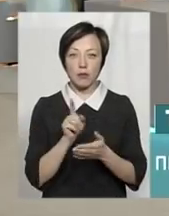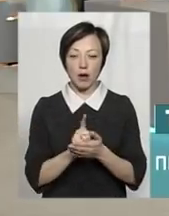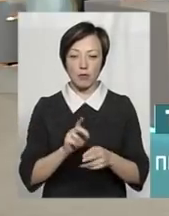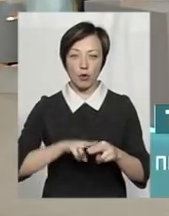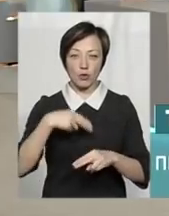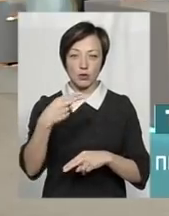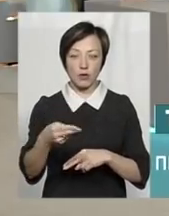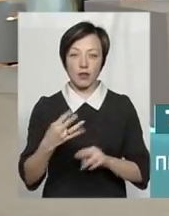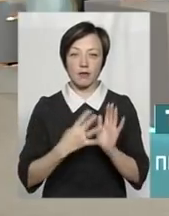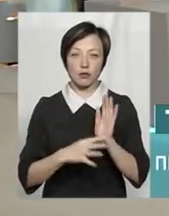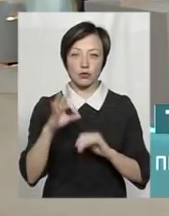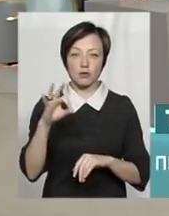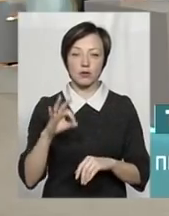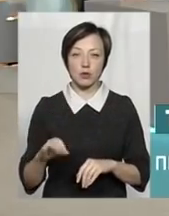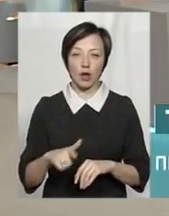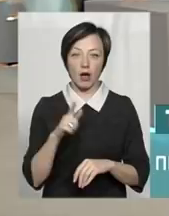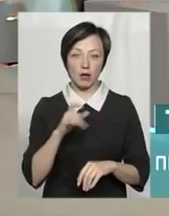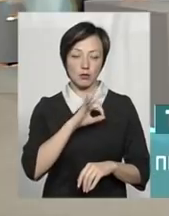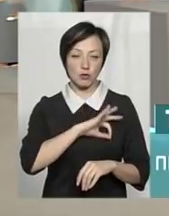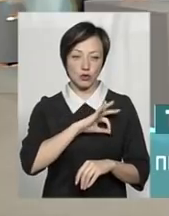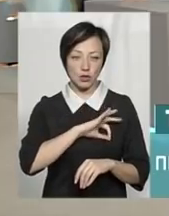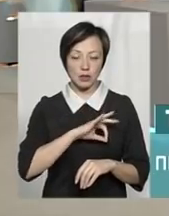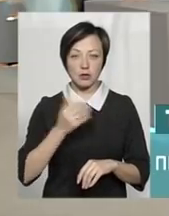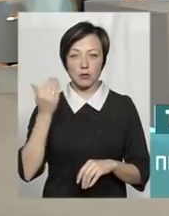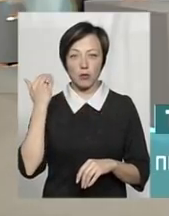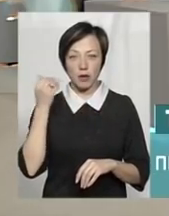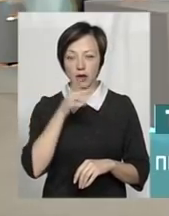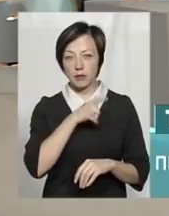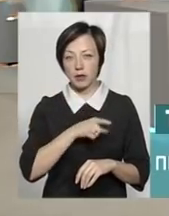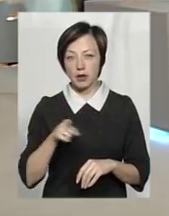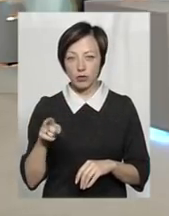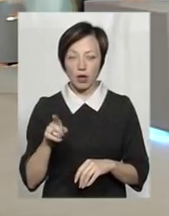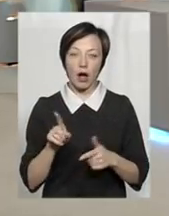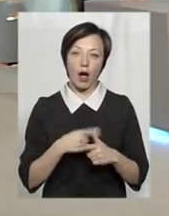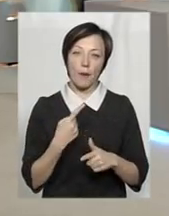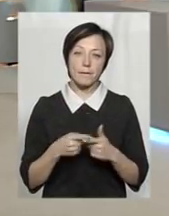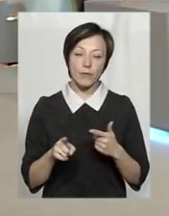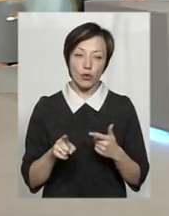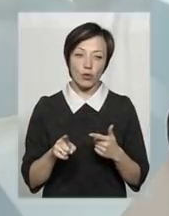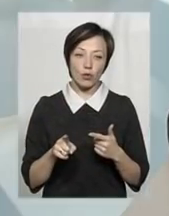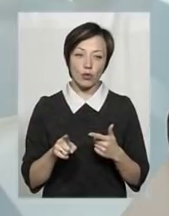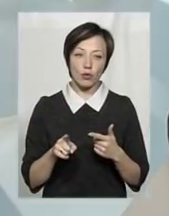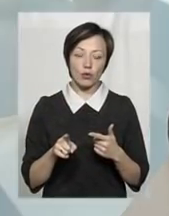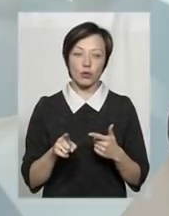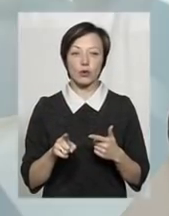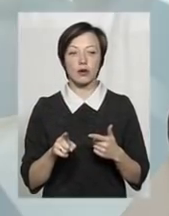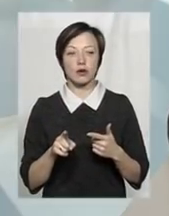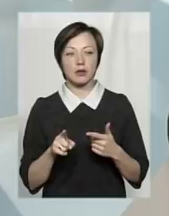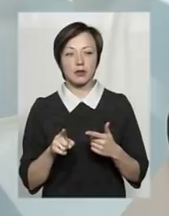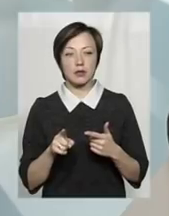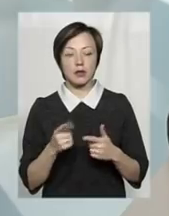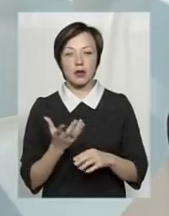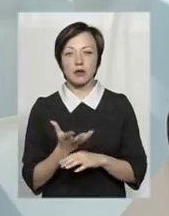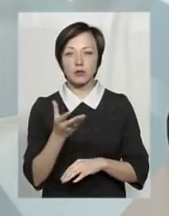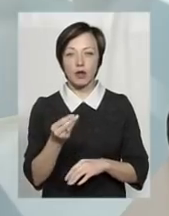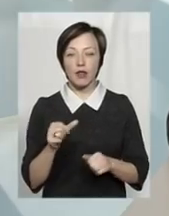«Нафтогазом» на 90% за газ спожитий за попередні періоди, або розраховувати знак